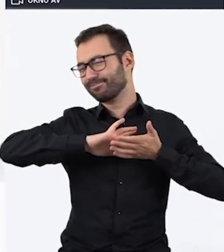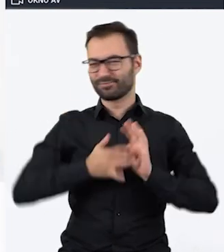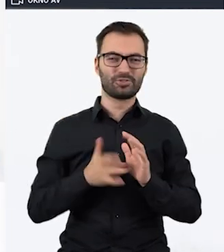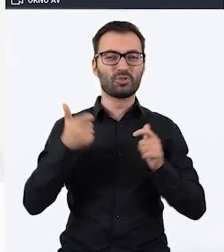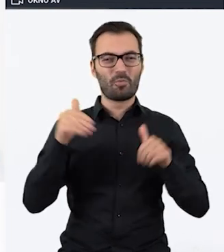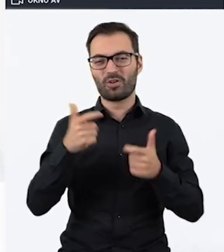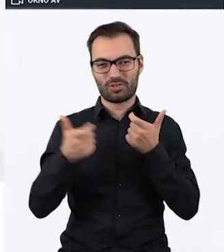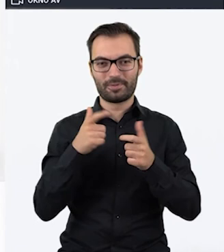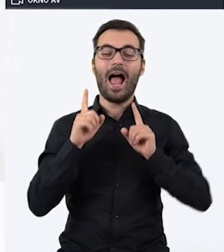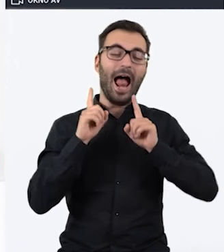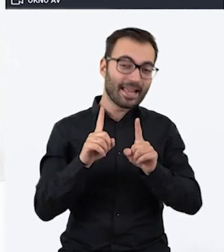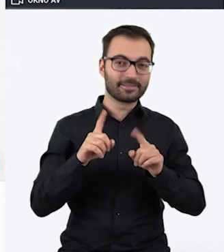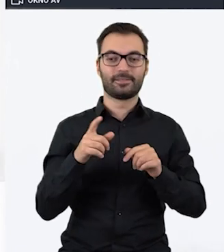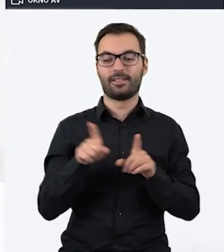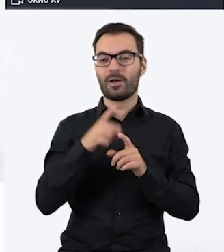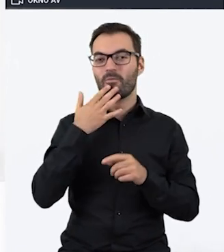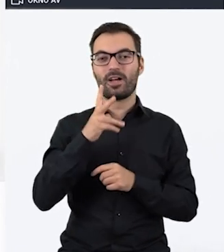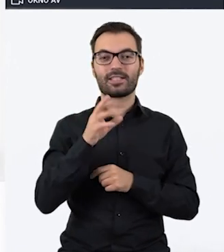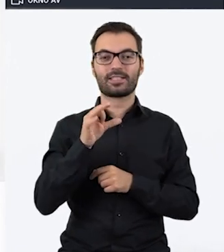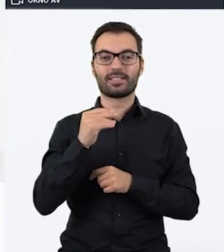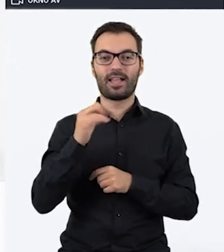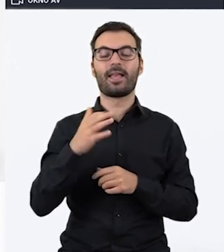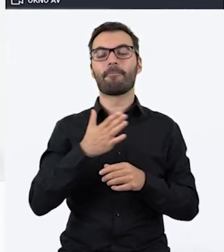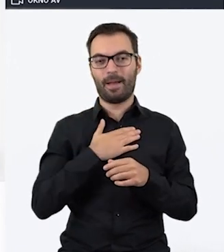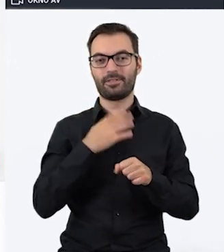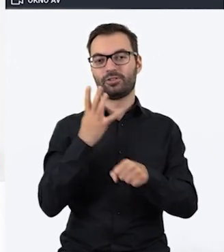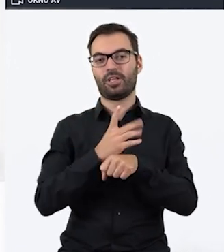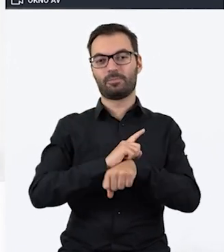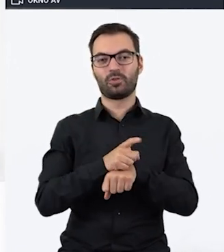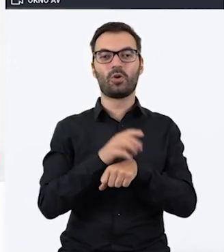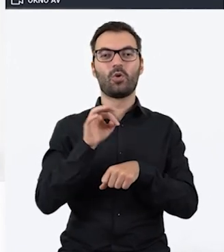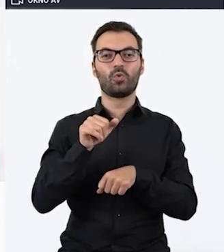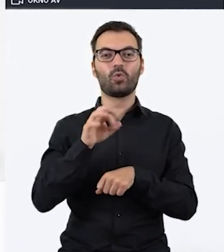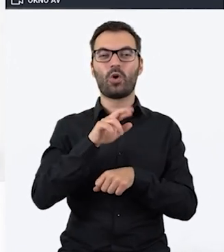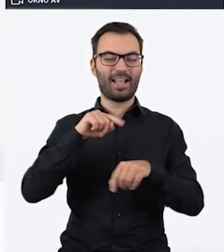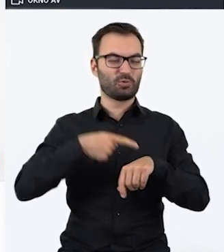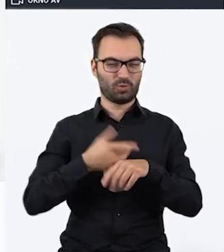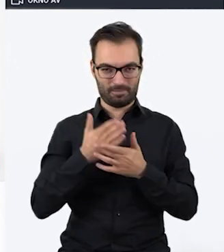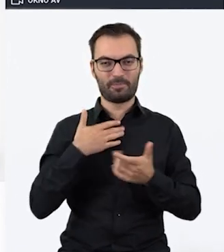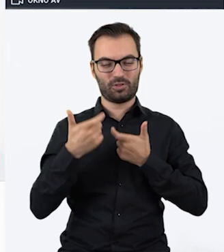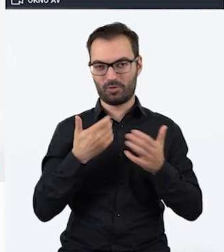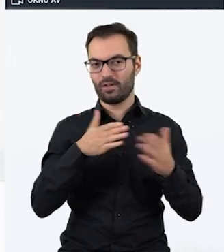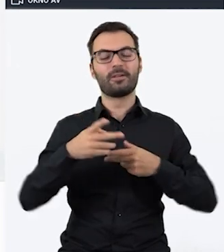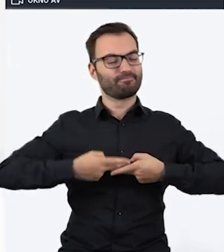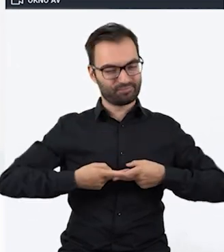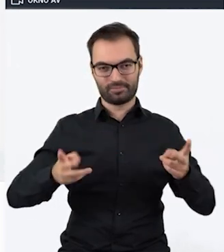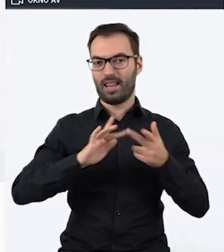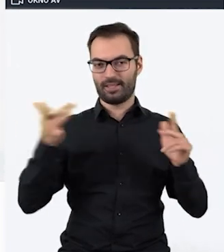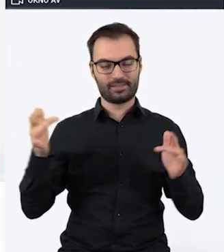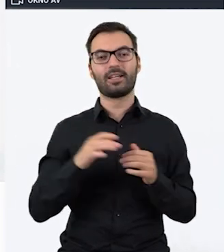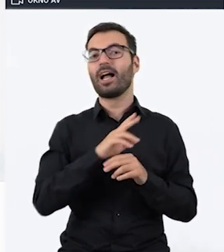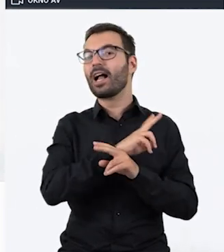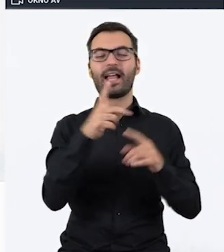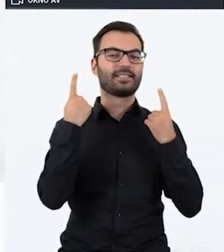ale tak jak Ksenia powiedziała, mamy nagrany 40-minutowy tutorial o Geniali i udostępnimy link i każdy będzie mógł na